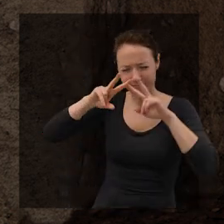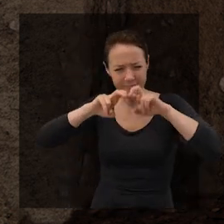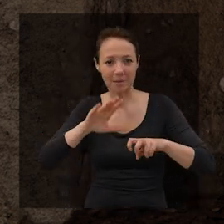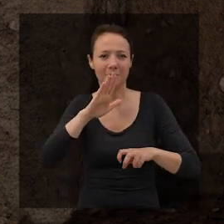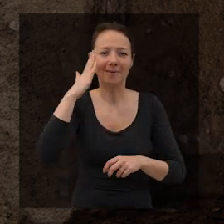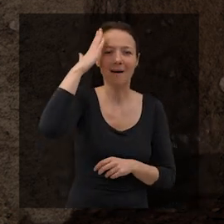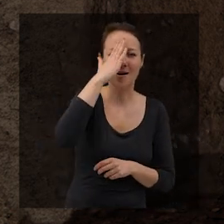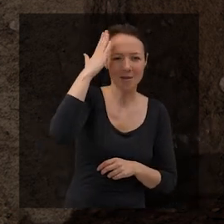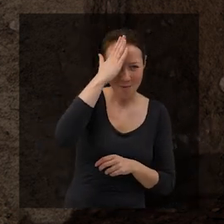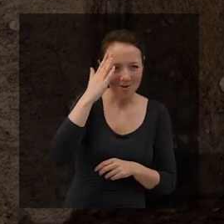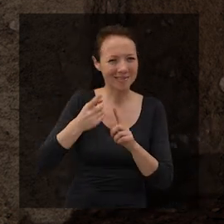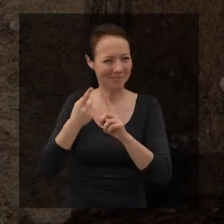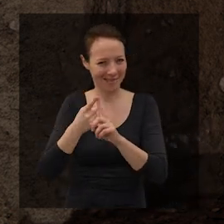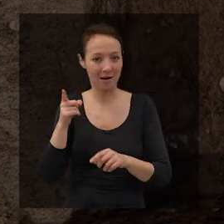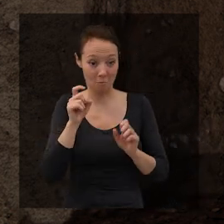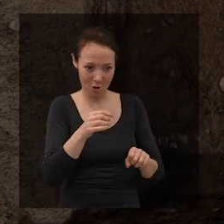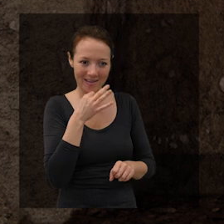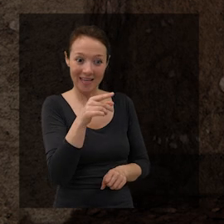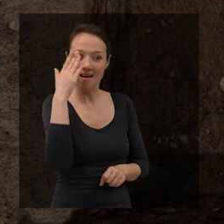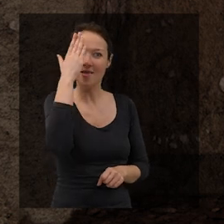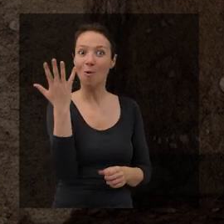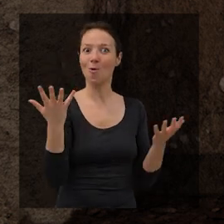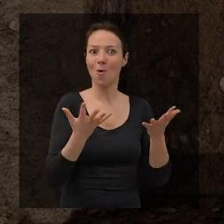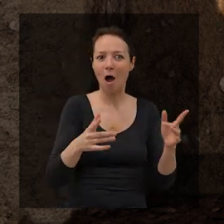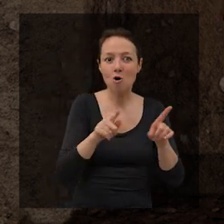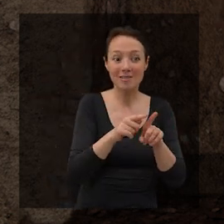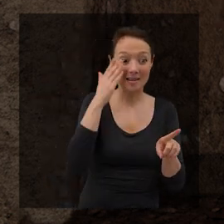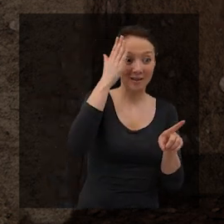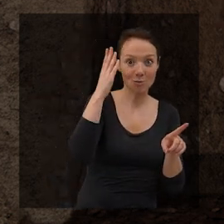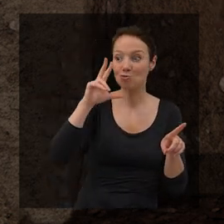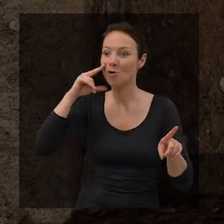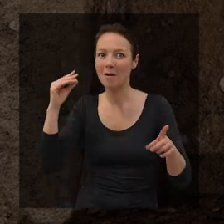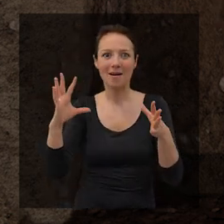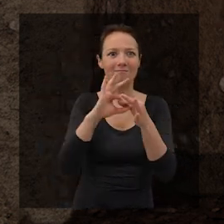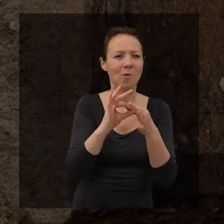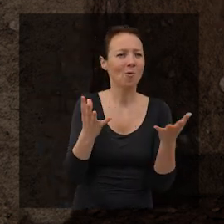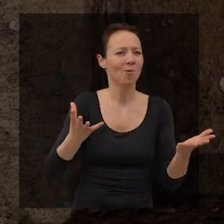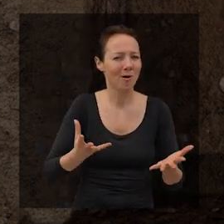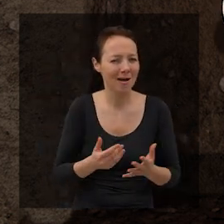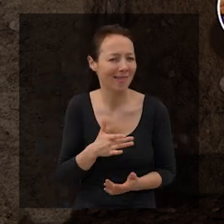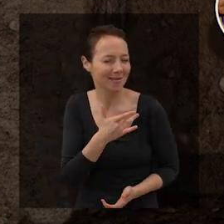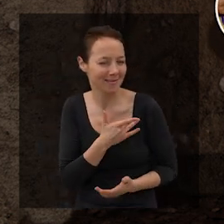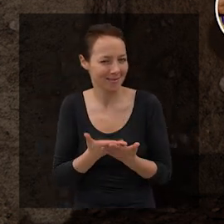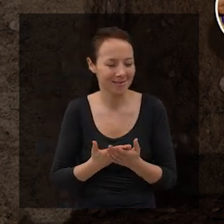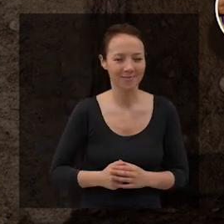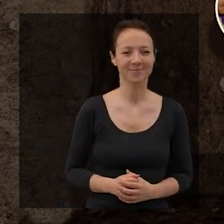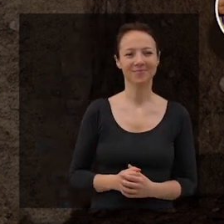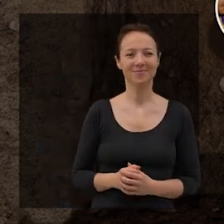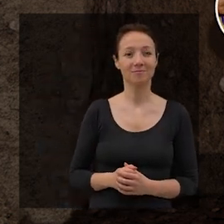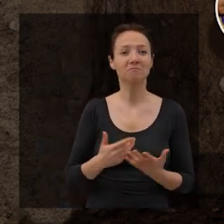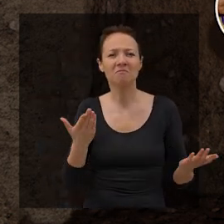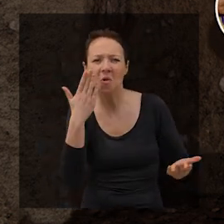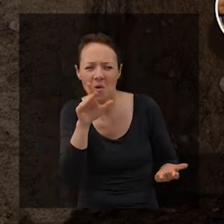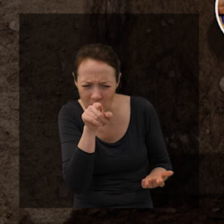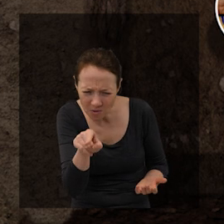L'archéozoologue va nous dire à quel animal il appartenait. Mais ce qui l'intéresse surtout, c'est la place que cet animal occupait auprès des